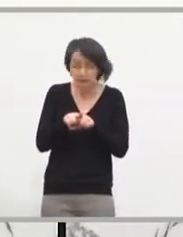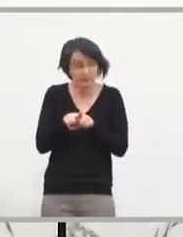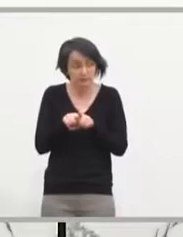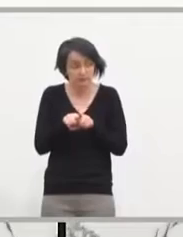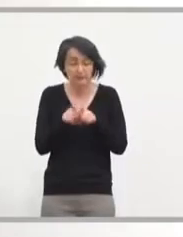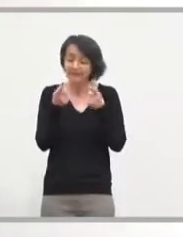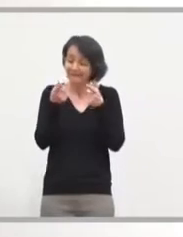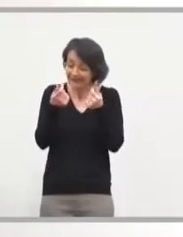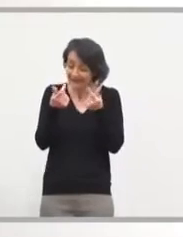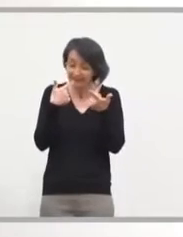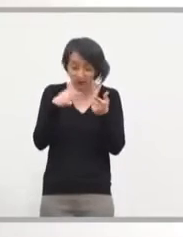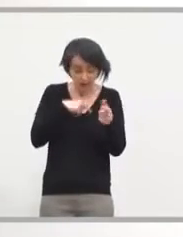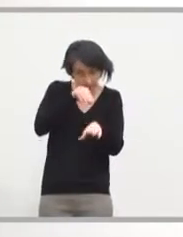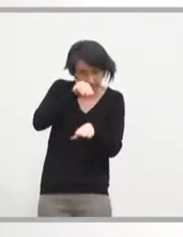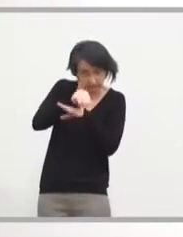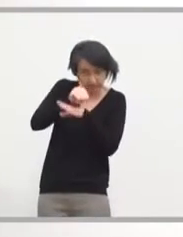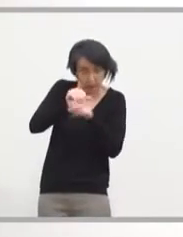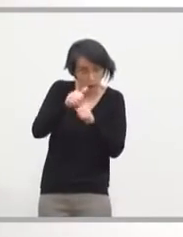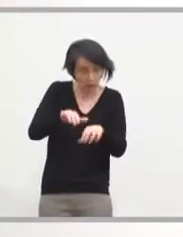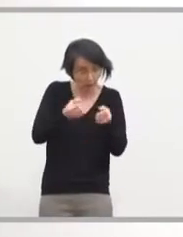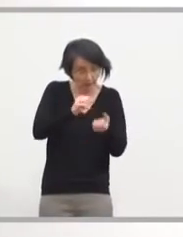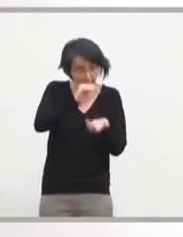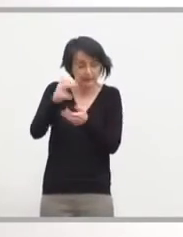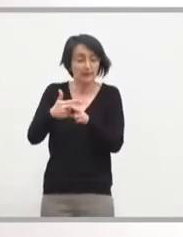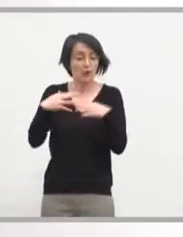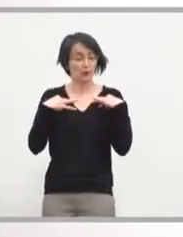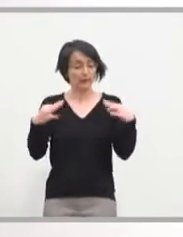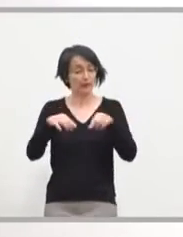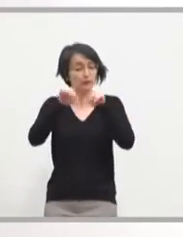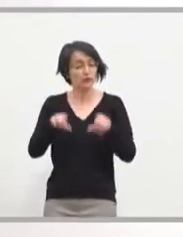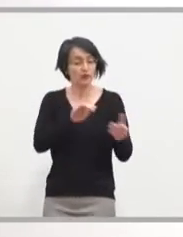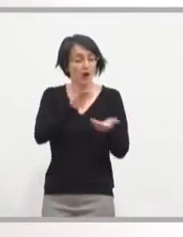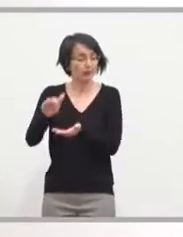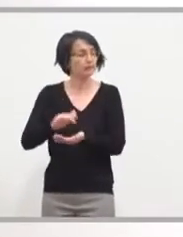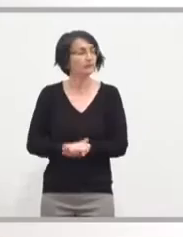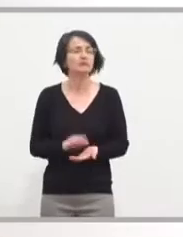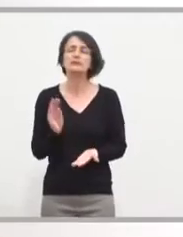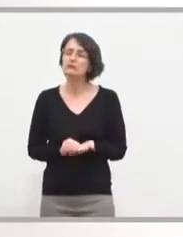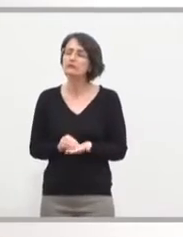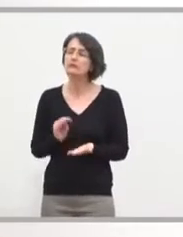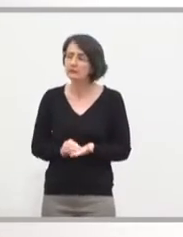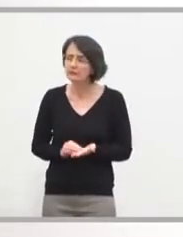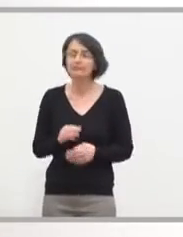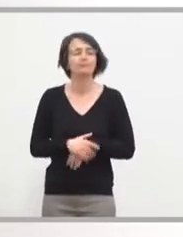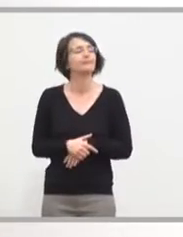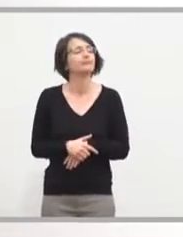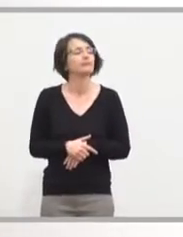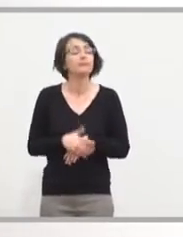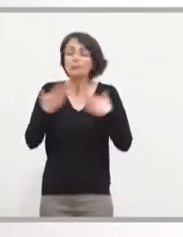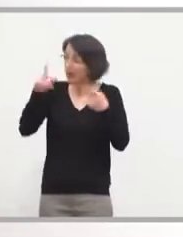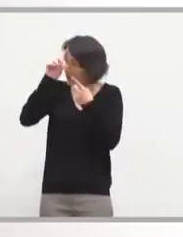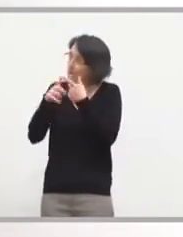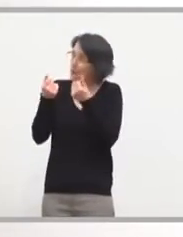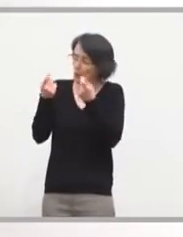La neutralité, voilà, la neutralité budgétaire. Ça s'appelle la neutralité budgétaire. Je le note. Et donc ça, c'est l'aspect financier et l'aspect